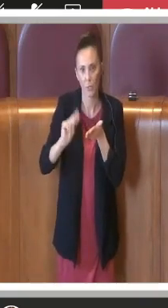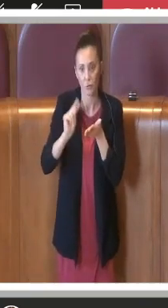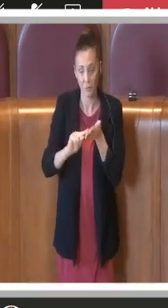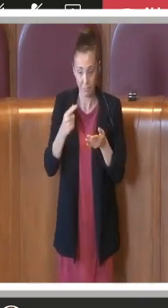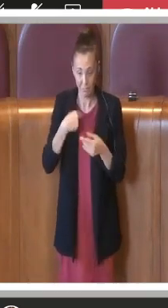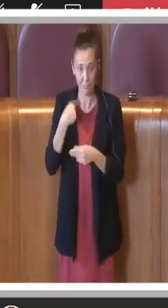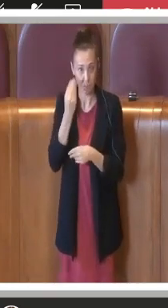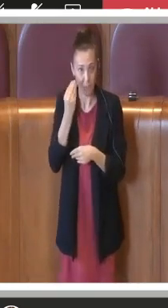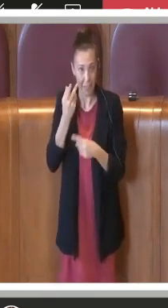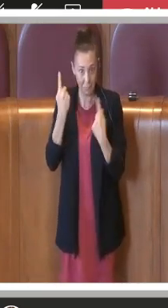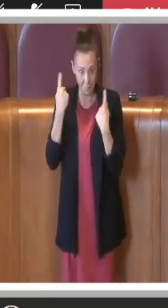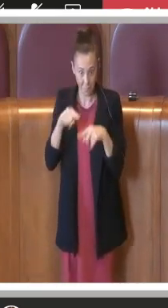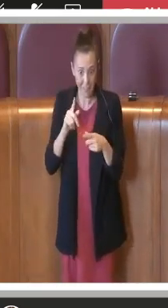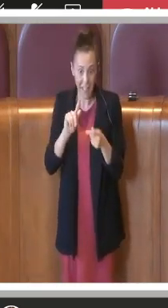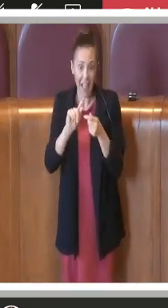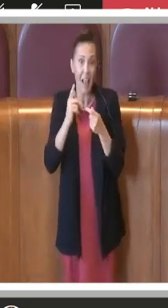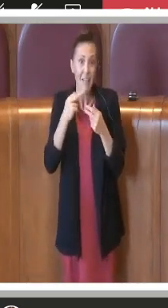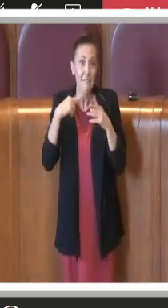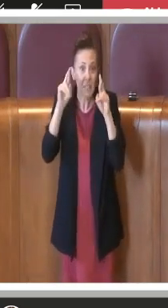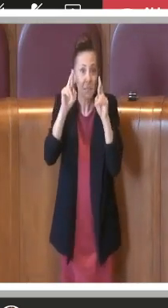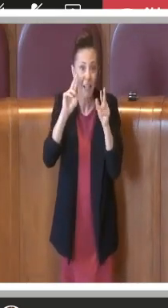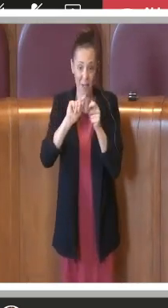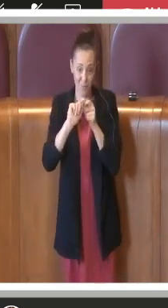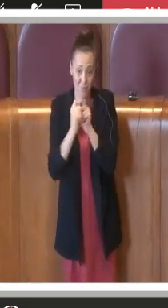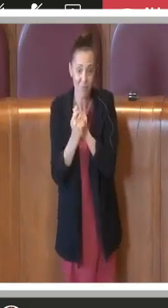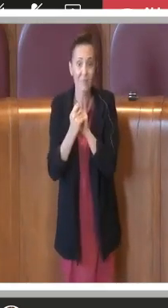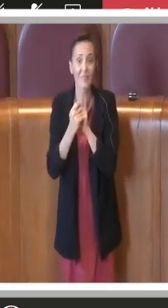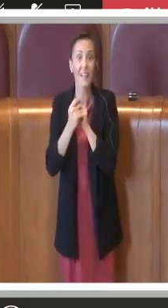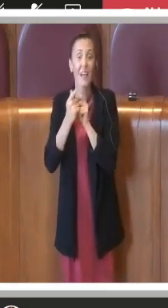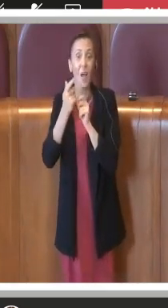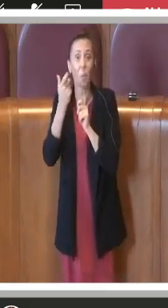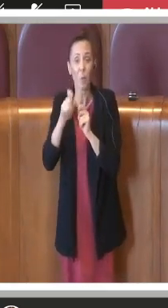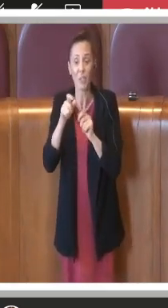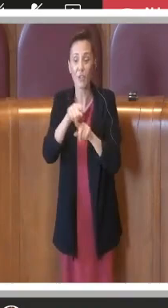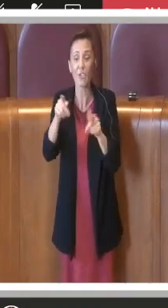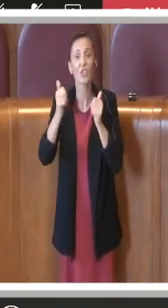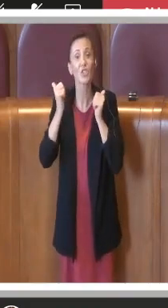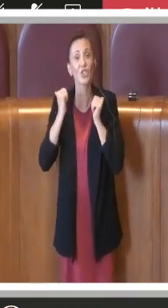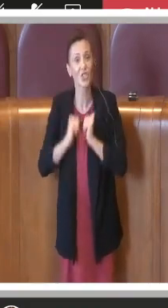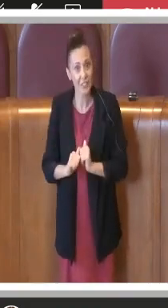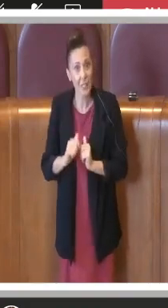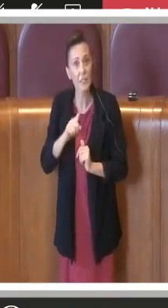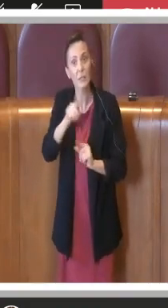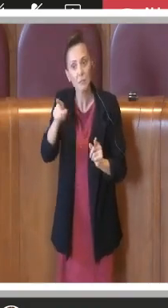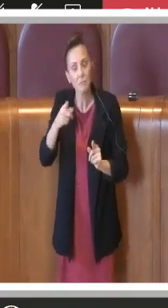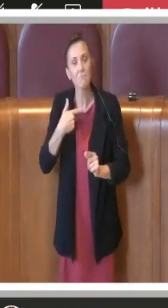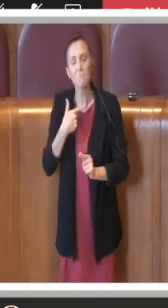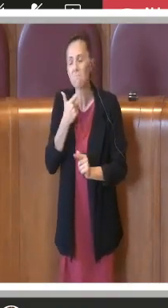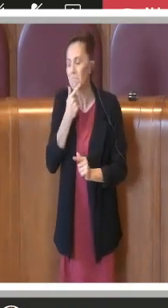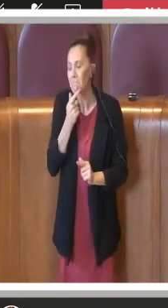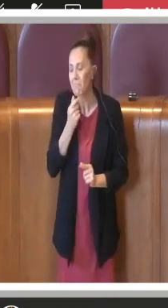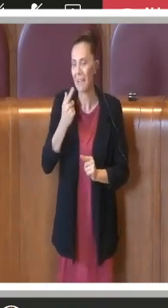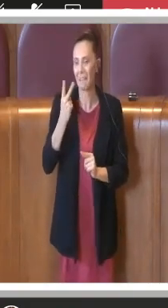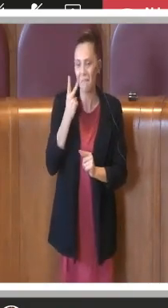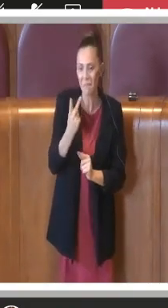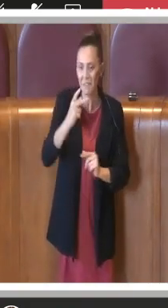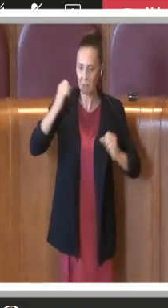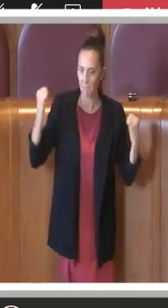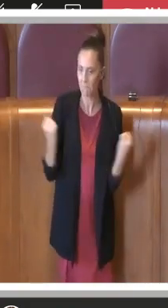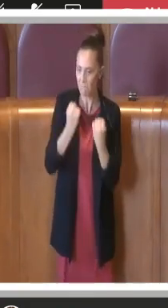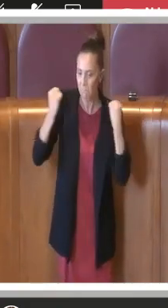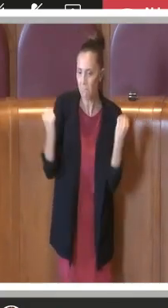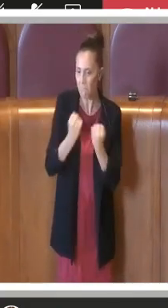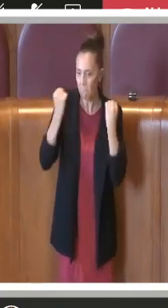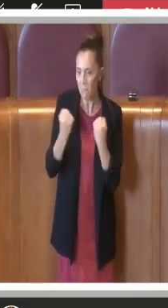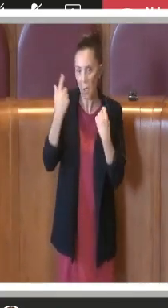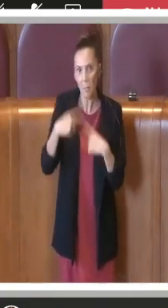questa modifica perché è una cosa bella che i cittadini si attivino per arrivare a dire la loro